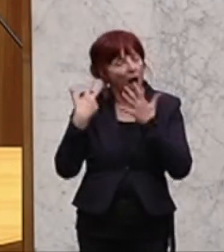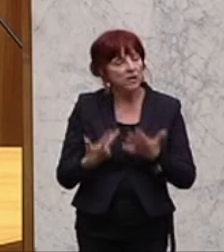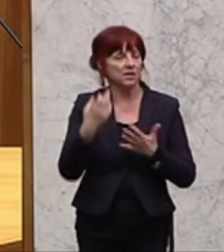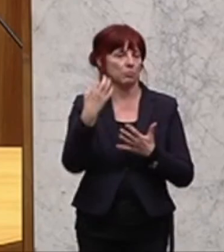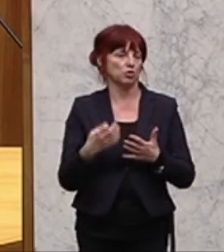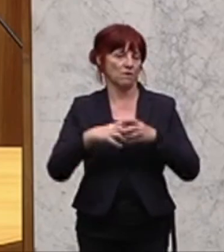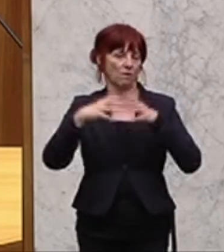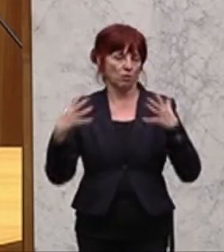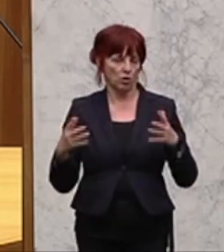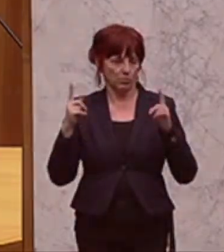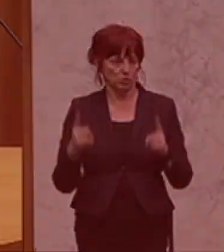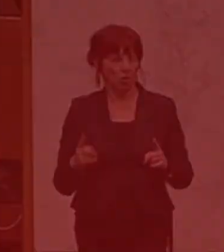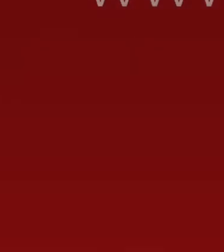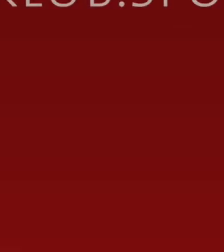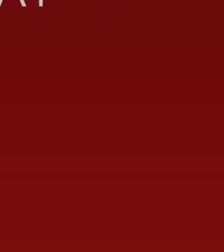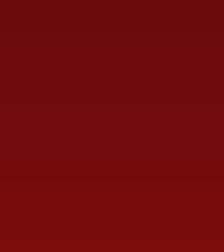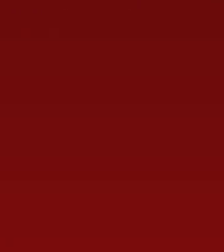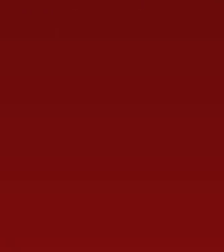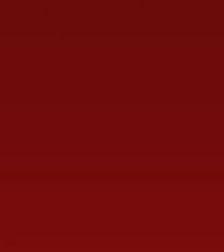Verordnung macht, sondern immer per Gesetz.